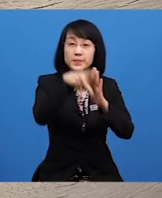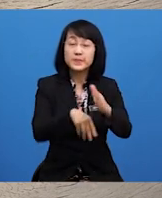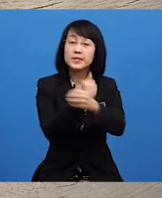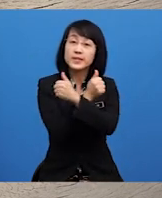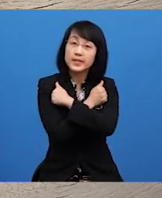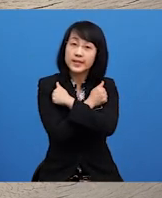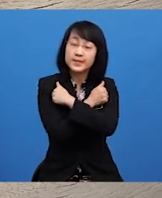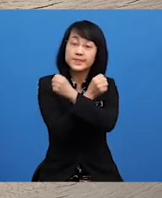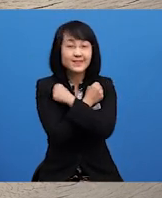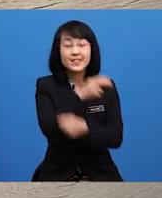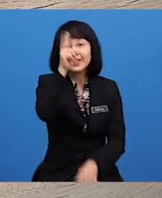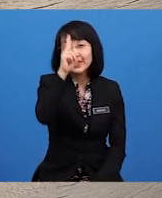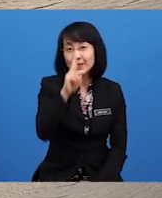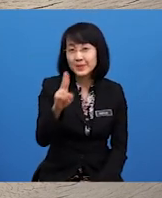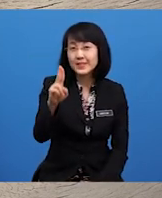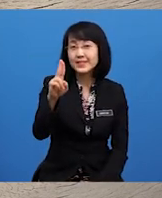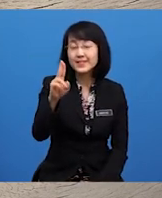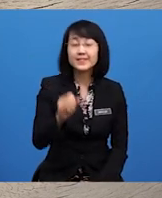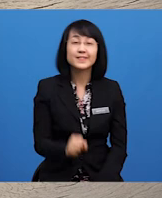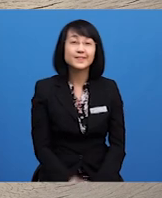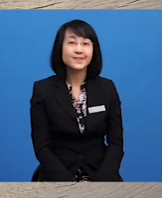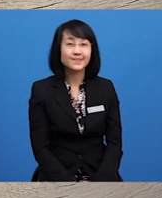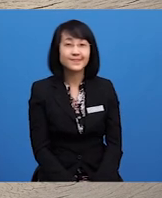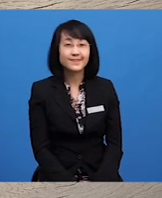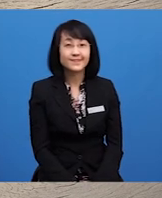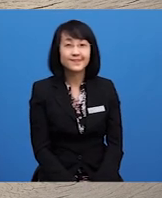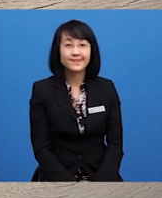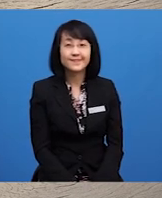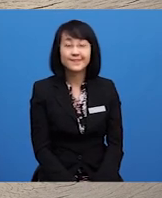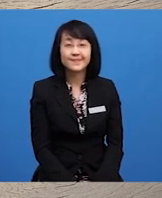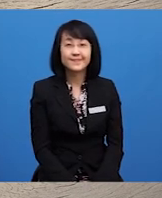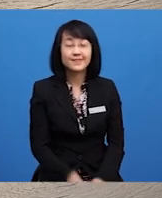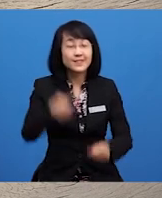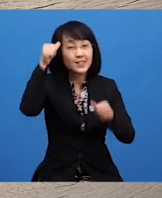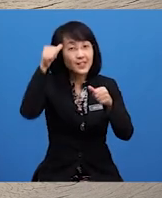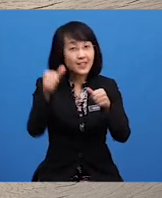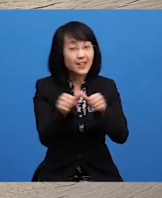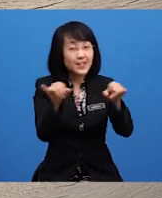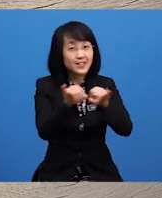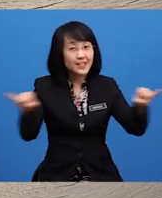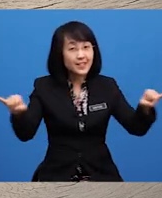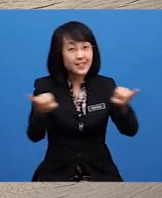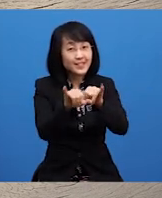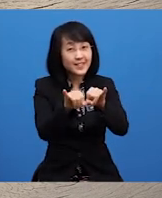Hormat menghormati Mengenang jasa